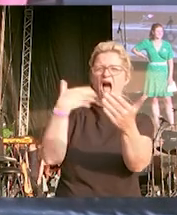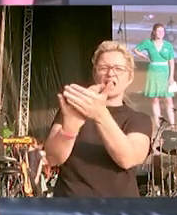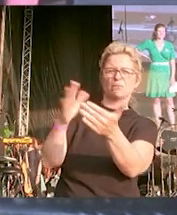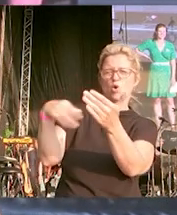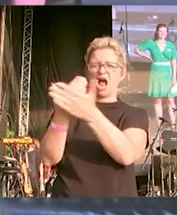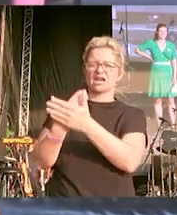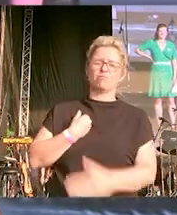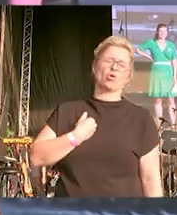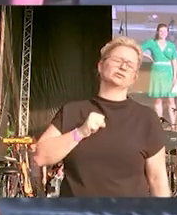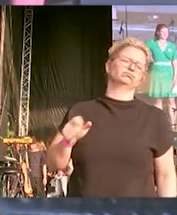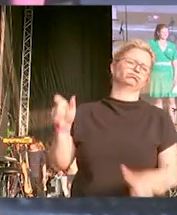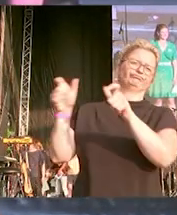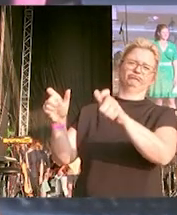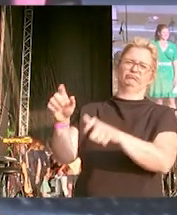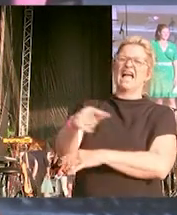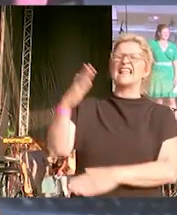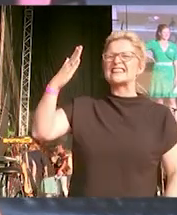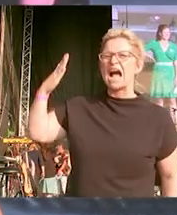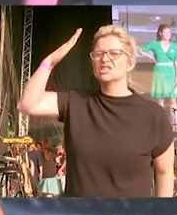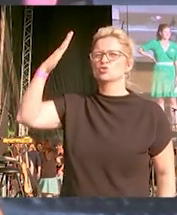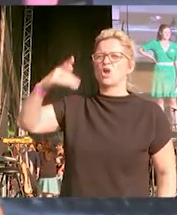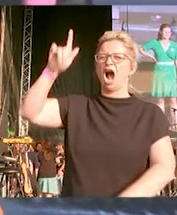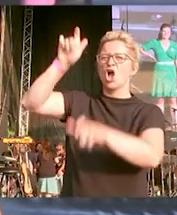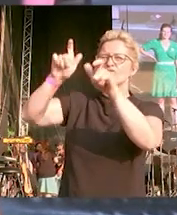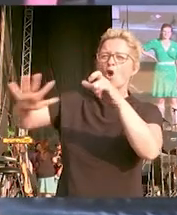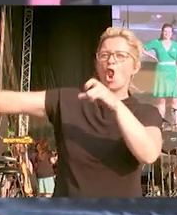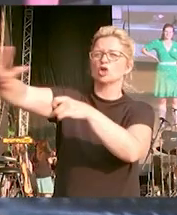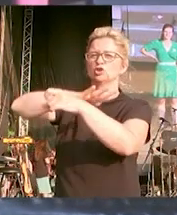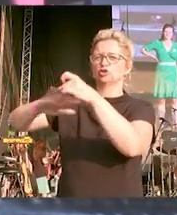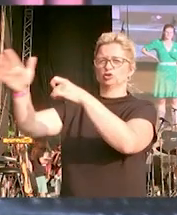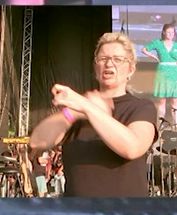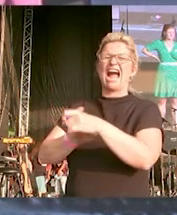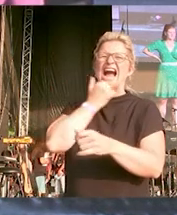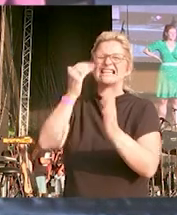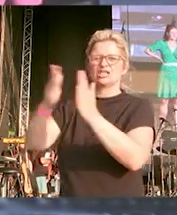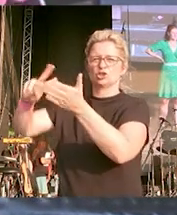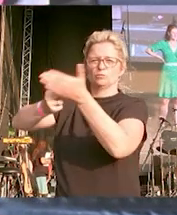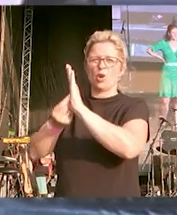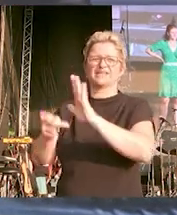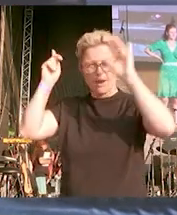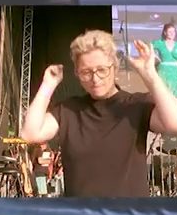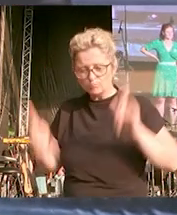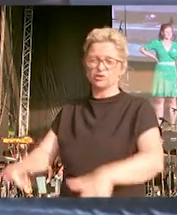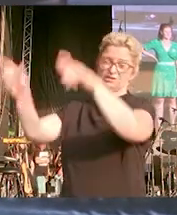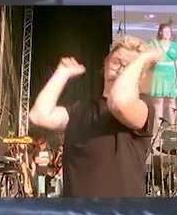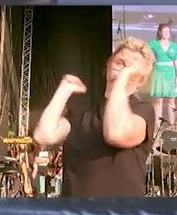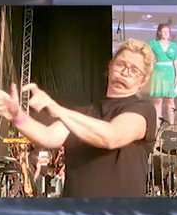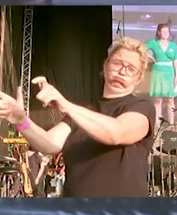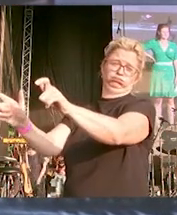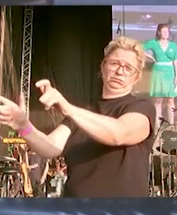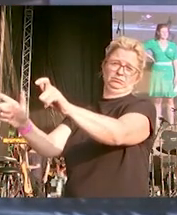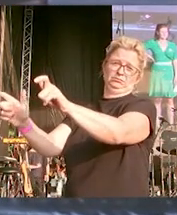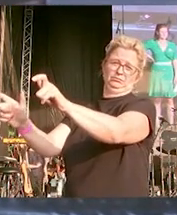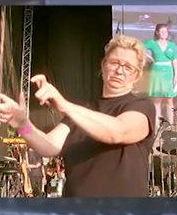einer nationalistischen, rassistischen und völkischen Politik zu widerstehen und gegen solche Entmenschlichungen ein Zeichen zu